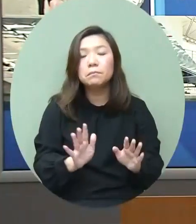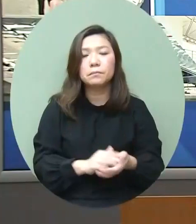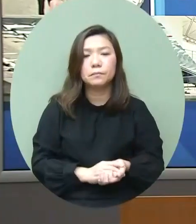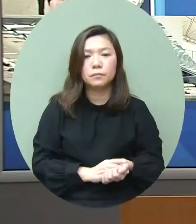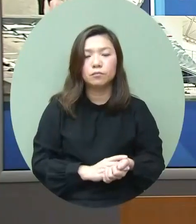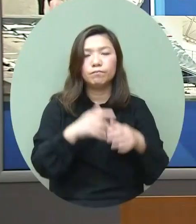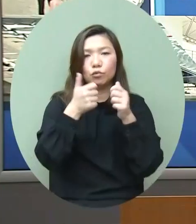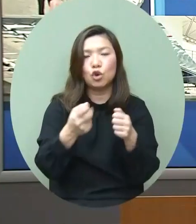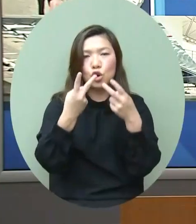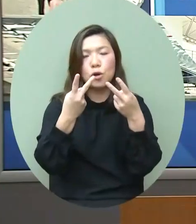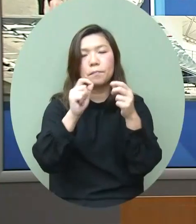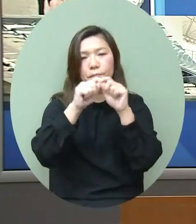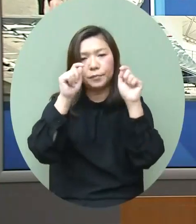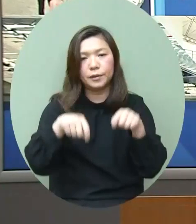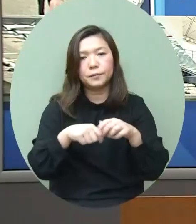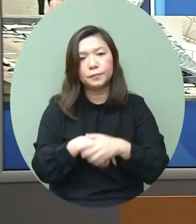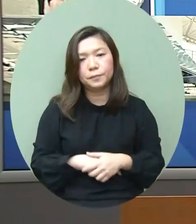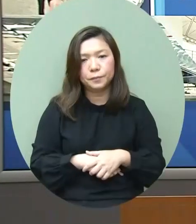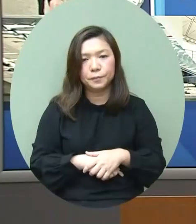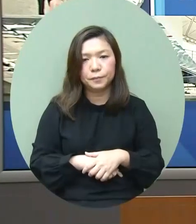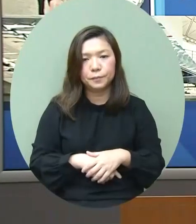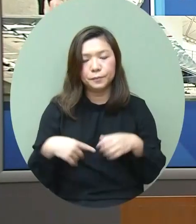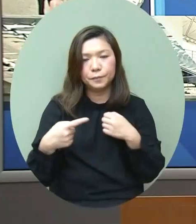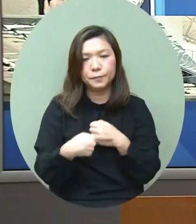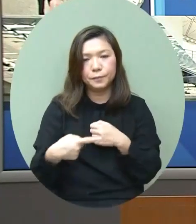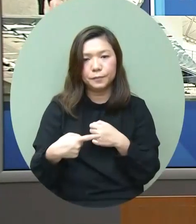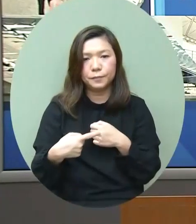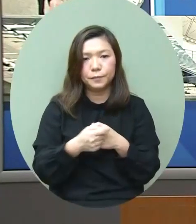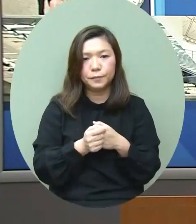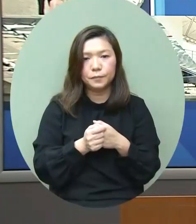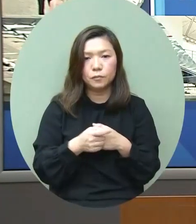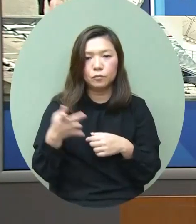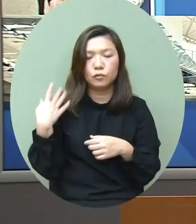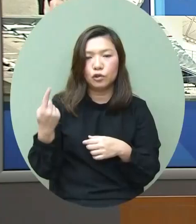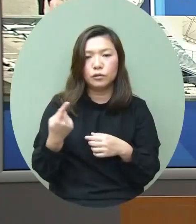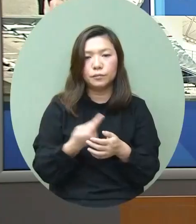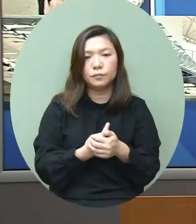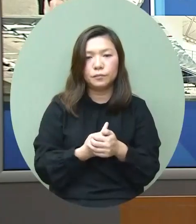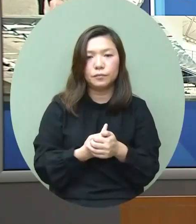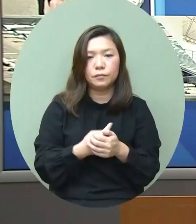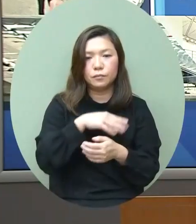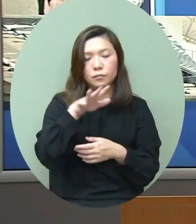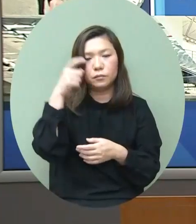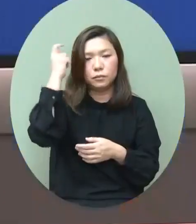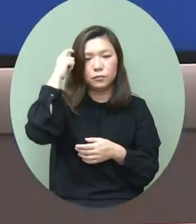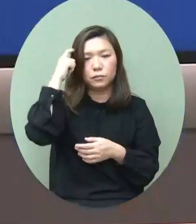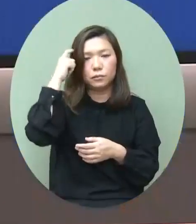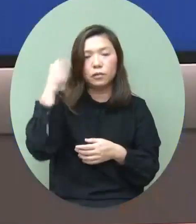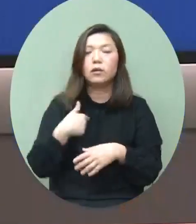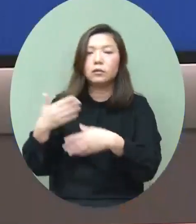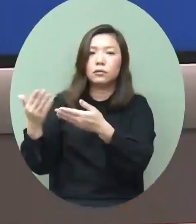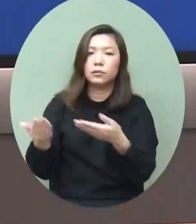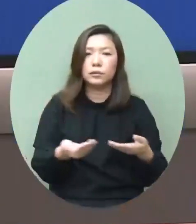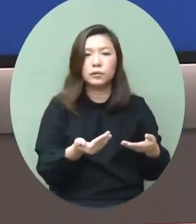多謝兩位問題第一就是昨天大家都知道了我就是迎接了